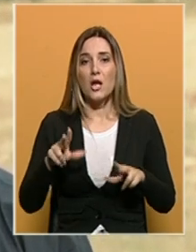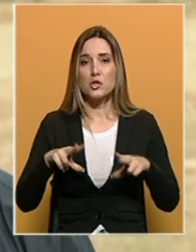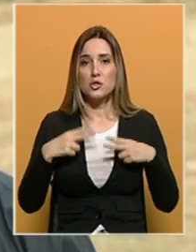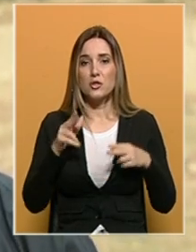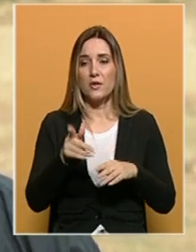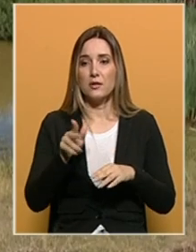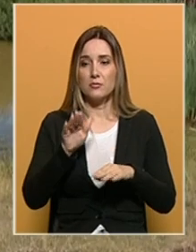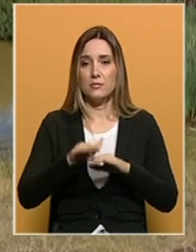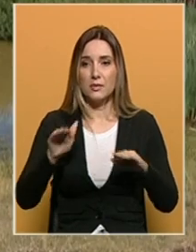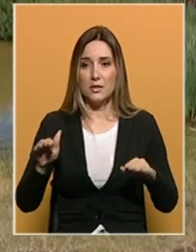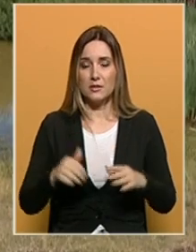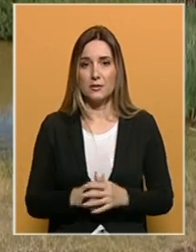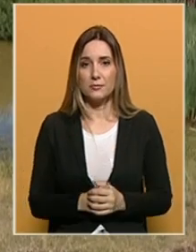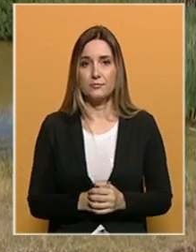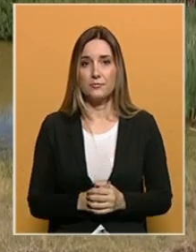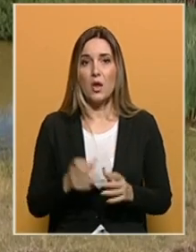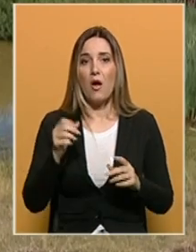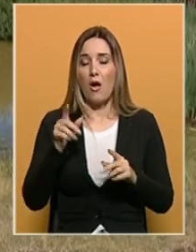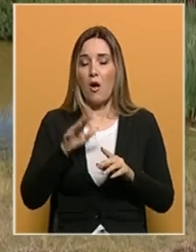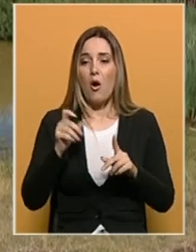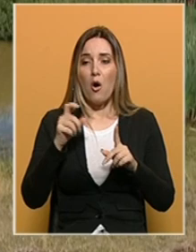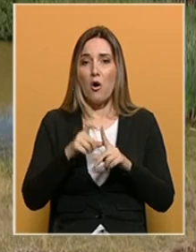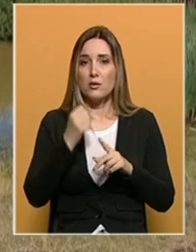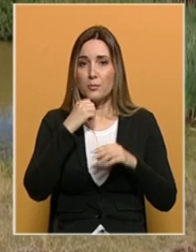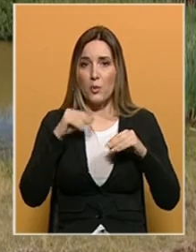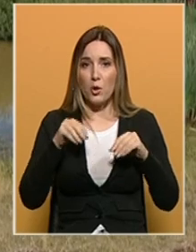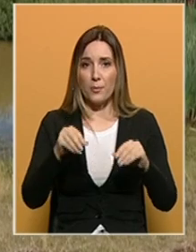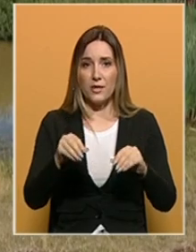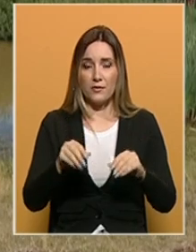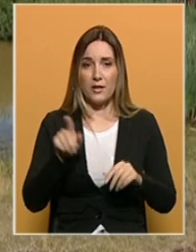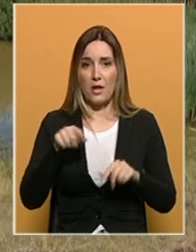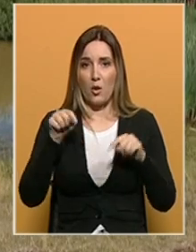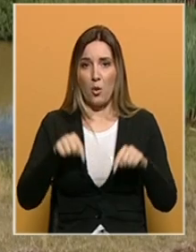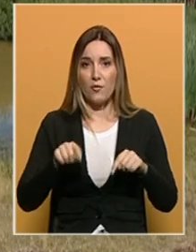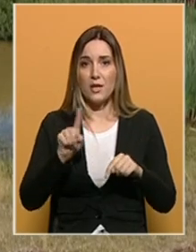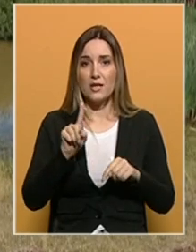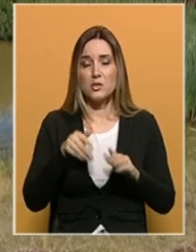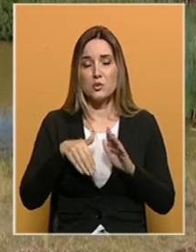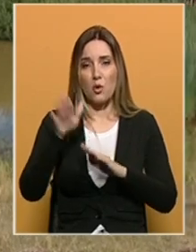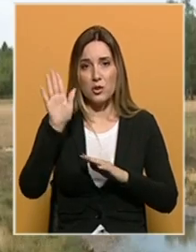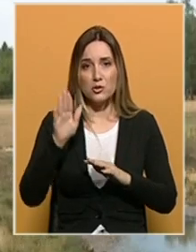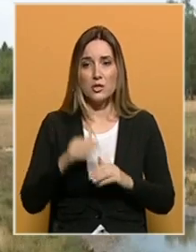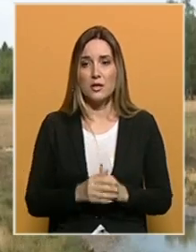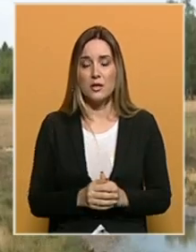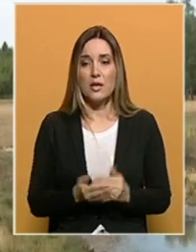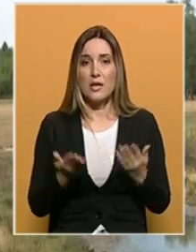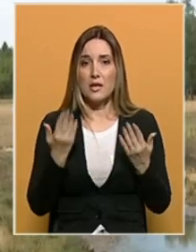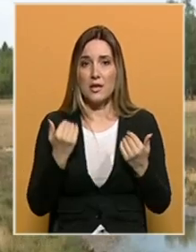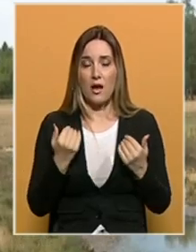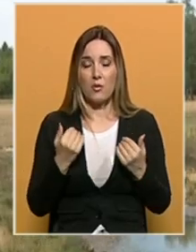će tražiti ovdje život? Od poljoprivrede ovdje su, nisu sreli ni odavde, iako